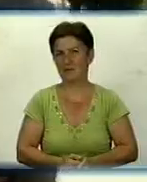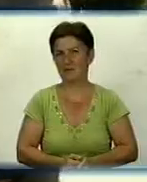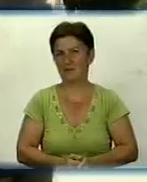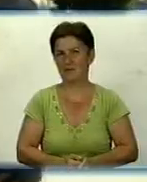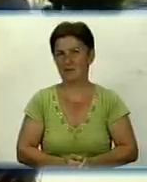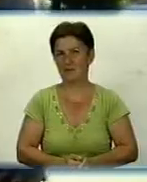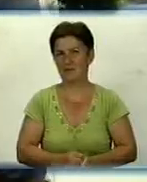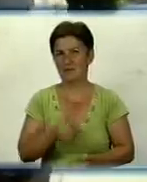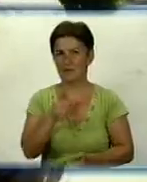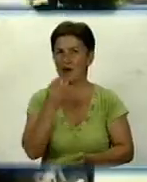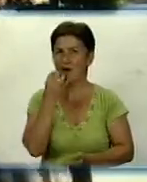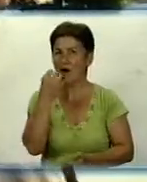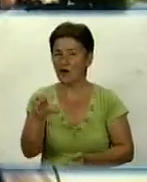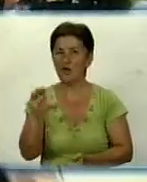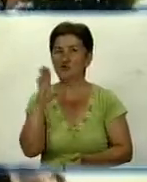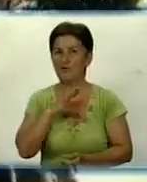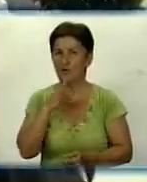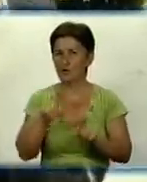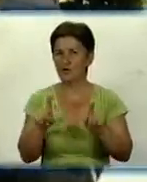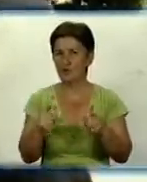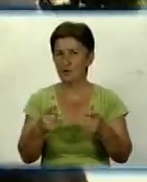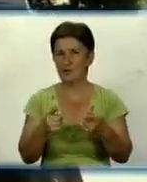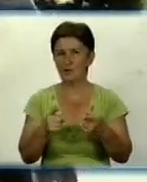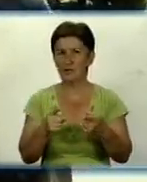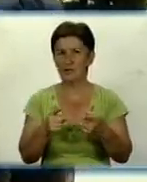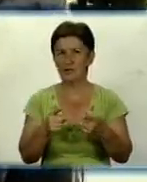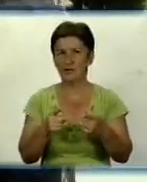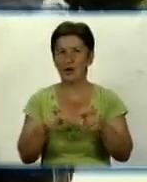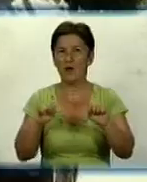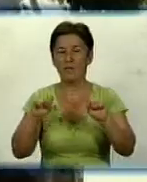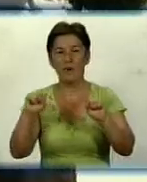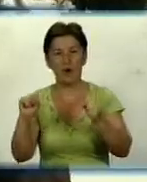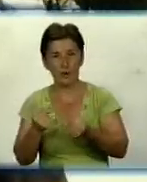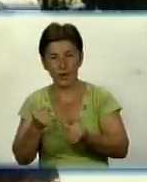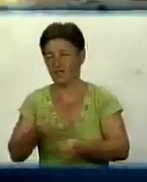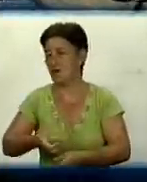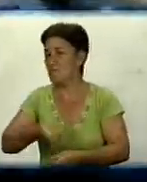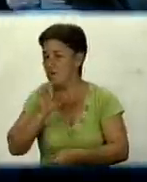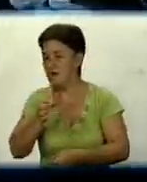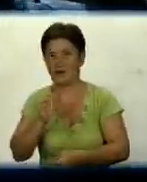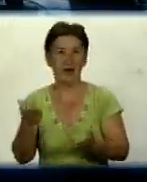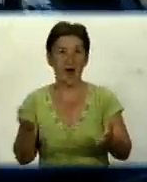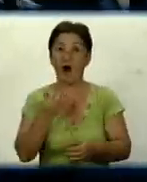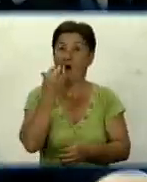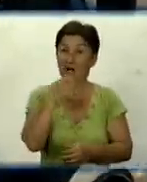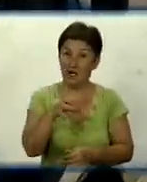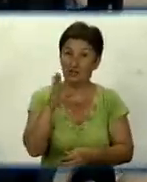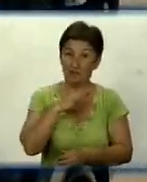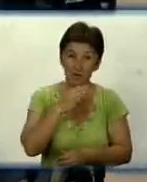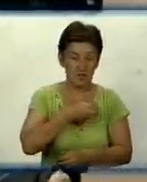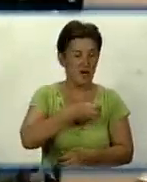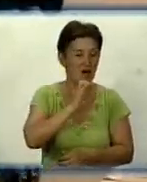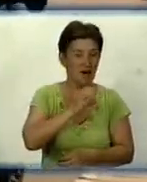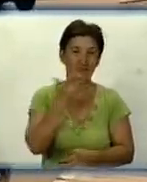Все гарячі? Тому що від холодної більше хочеться води, а від гарячої – ні. А от водій маршрутки рятуються